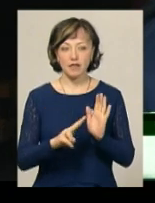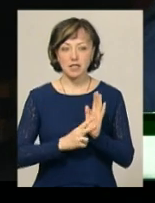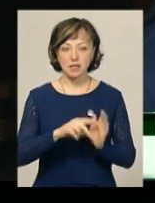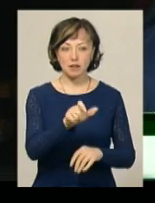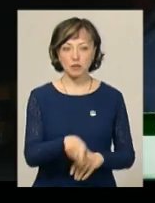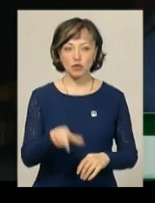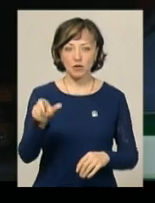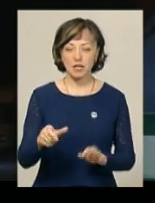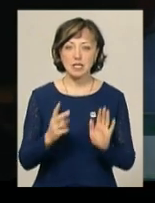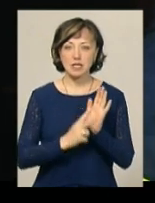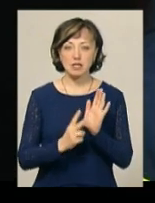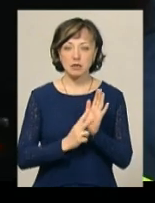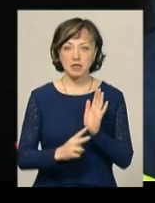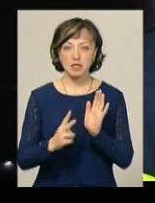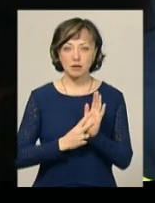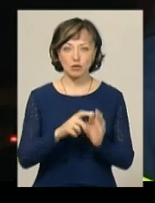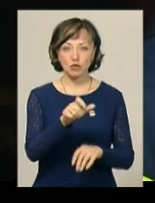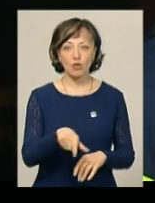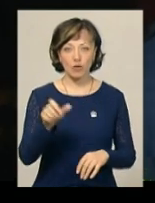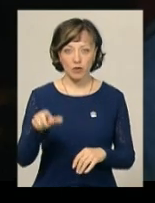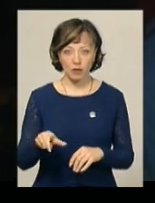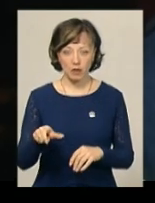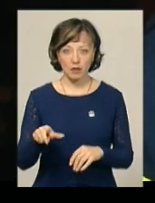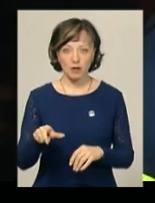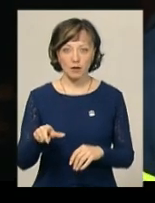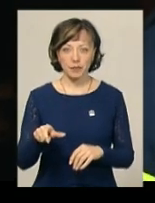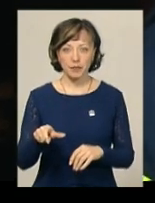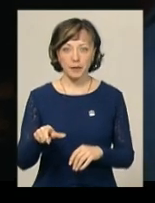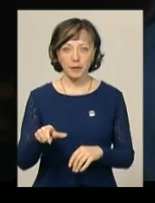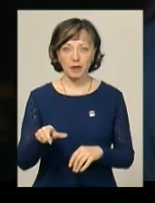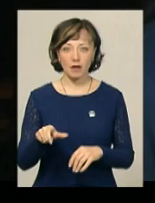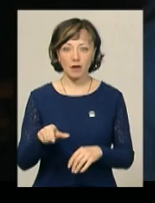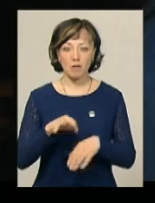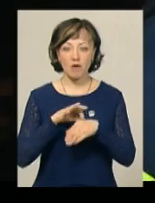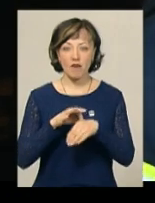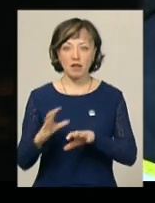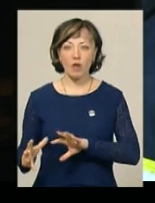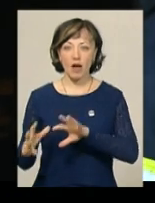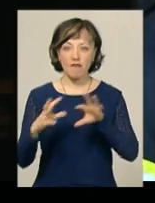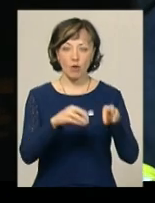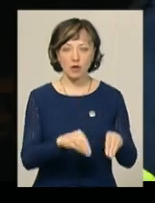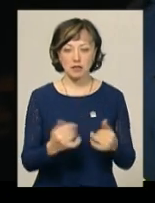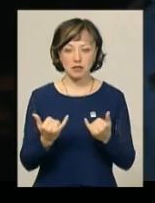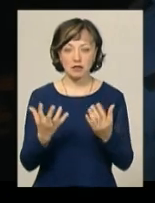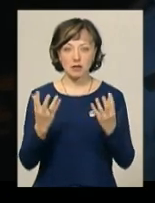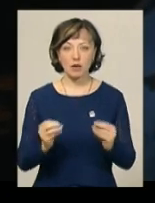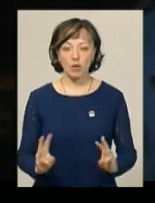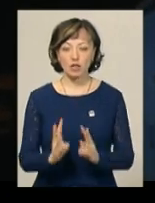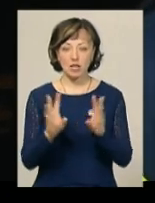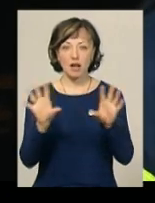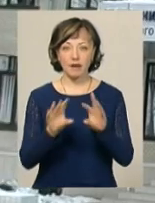чоловік, проведено евакуацію. На даний момент пожежа